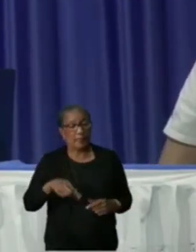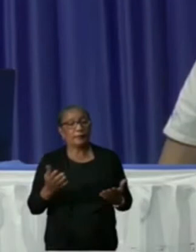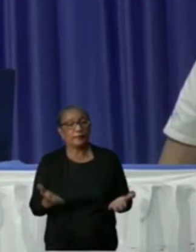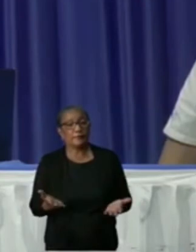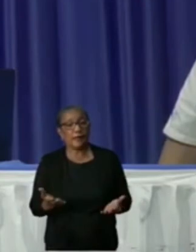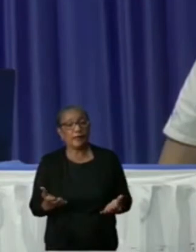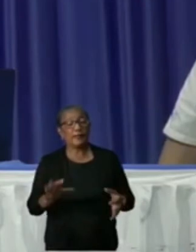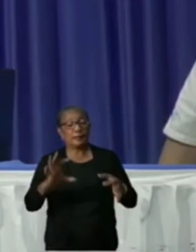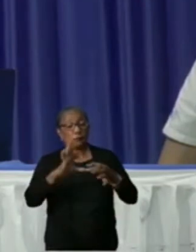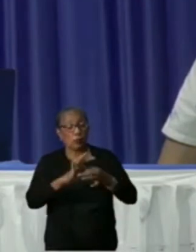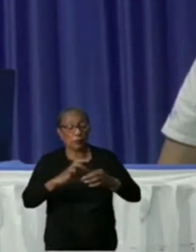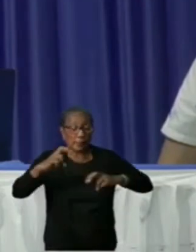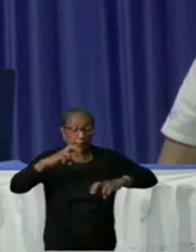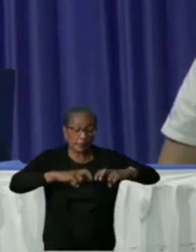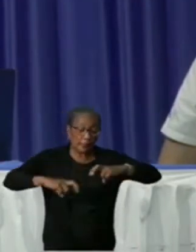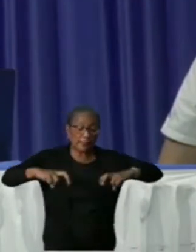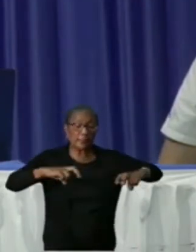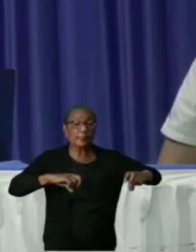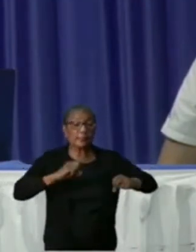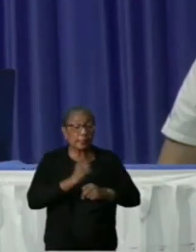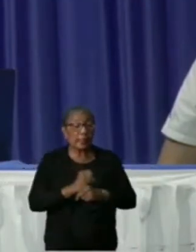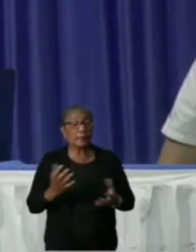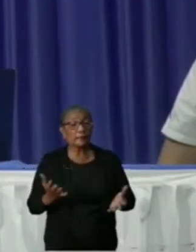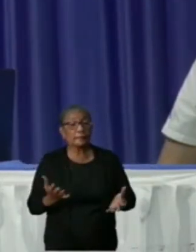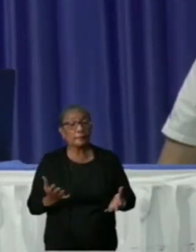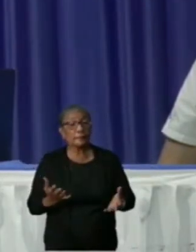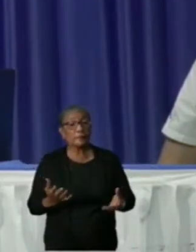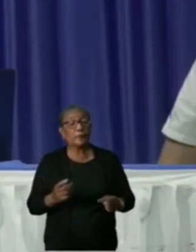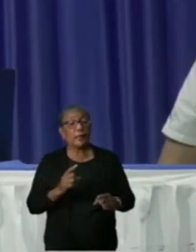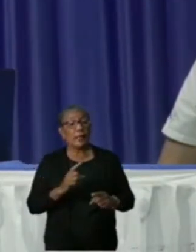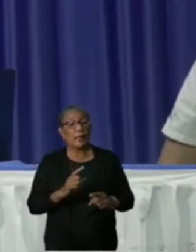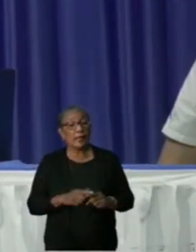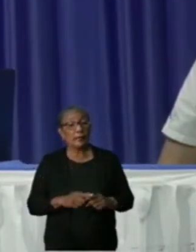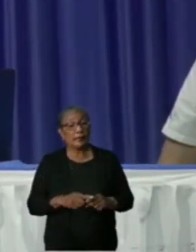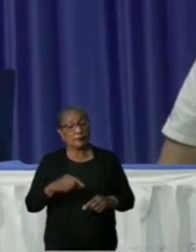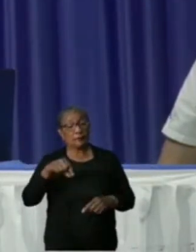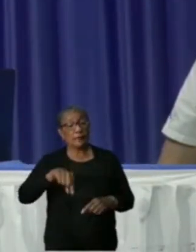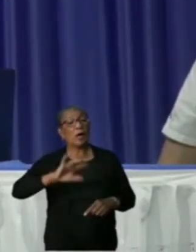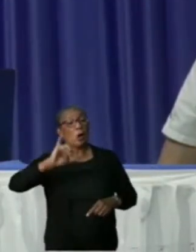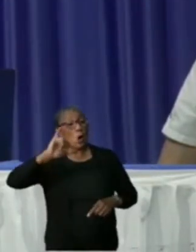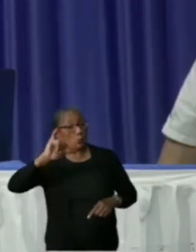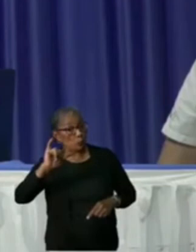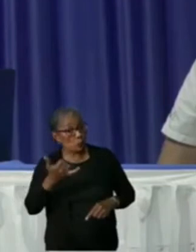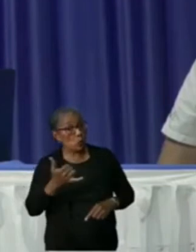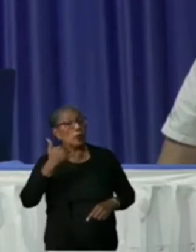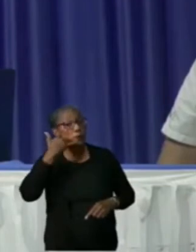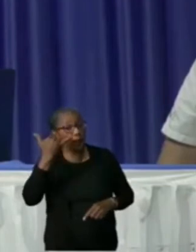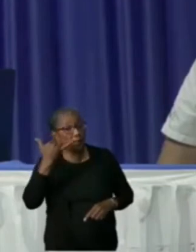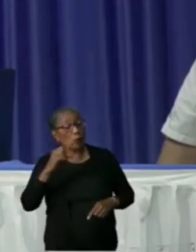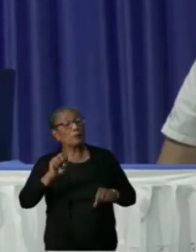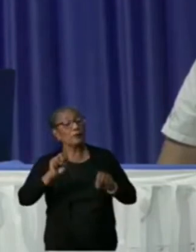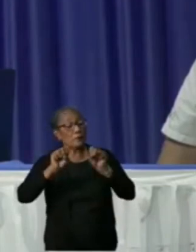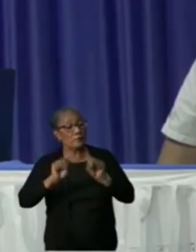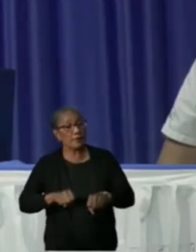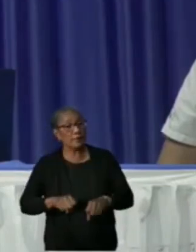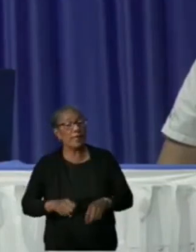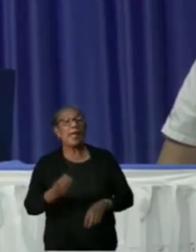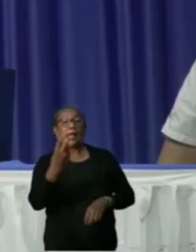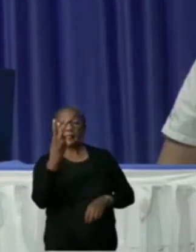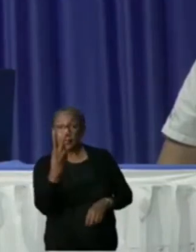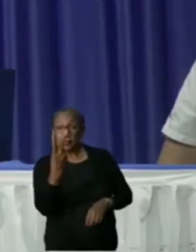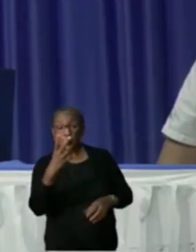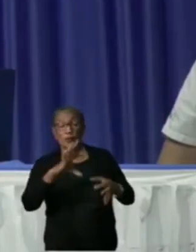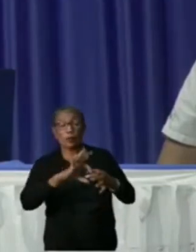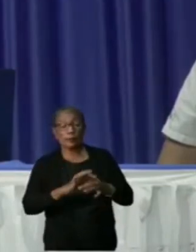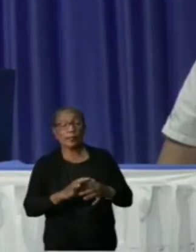er contact tracing gedaan, maar niet op dezelfde dag. Dat klopt. En we hebben vandaag weer gebeld om te bevestigen. Er zijn twee contacten